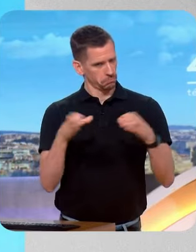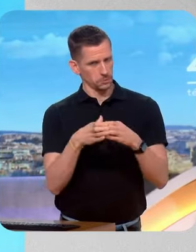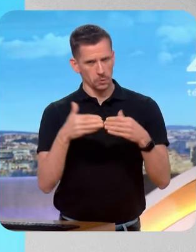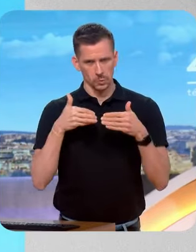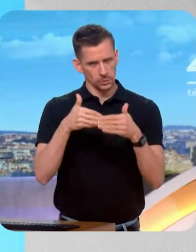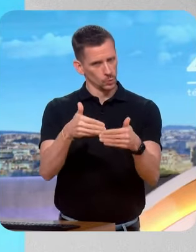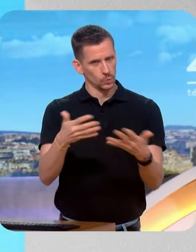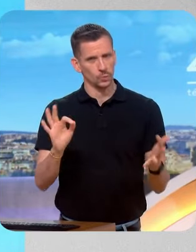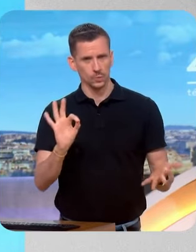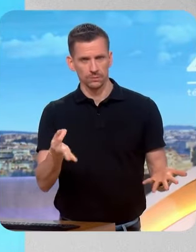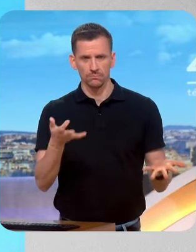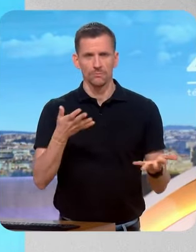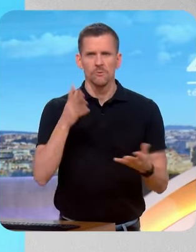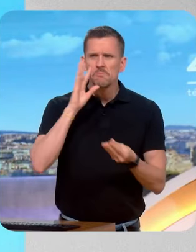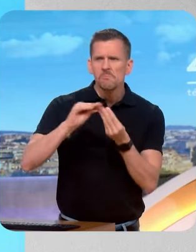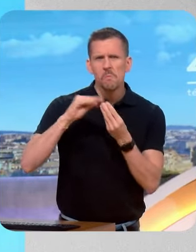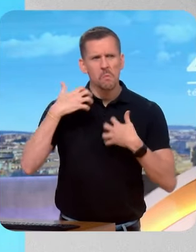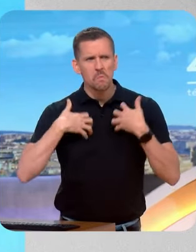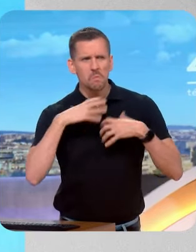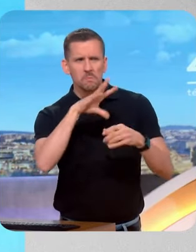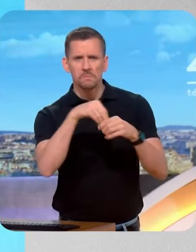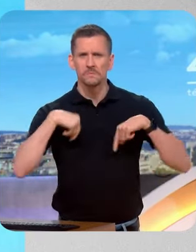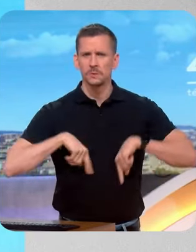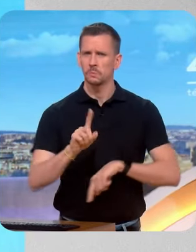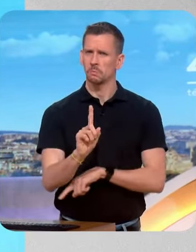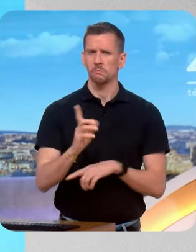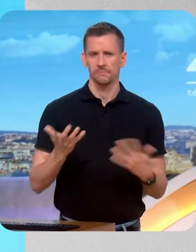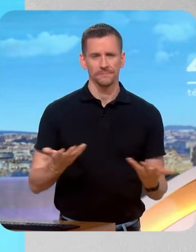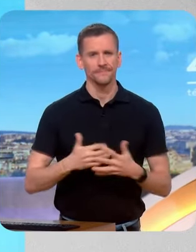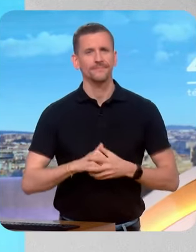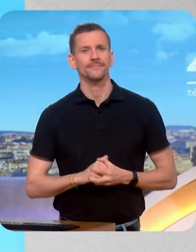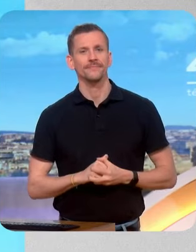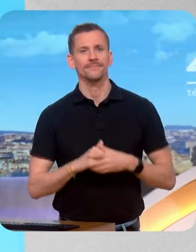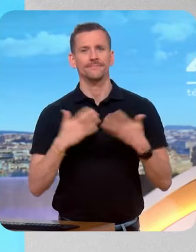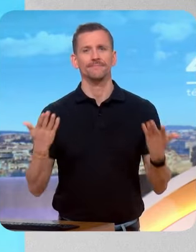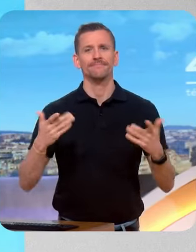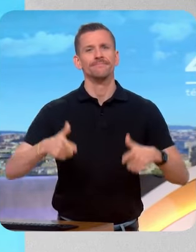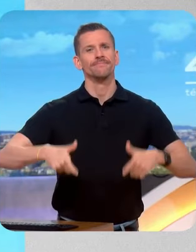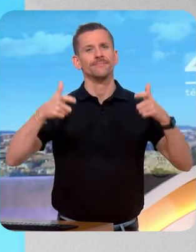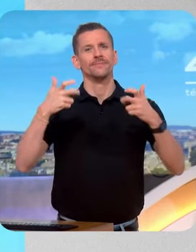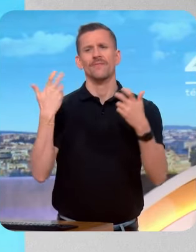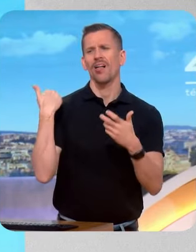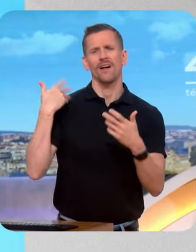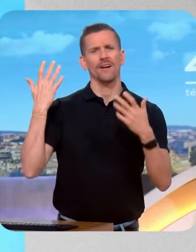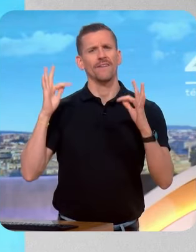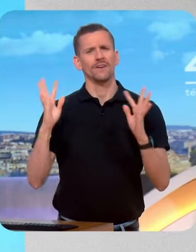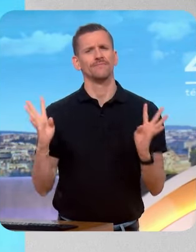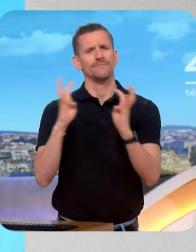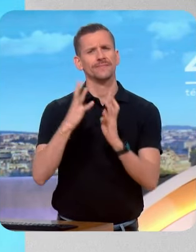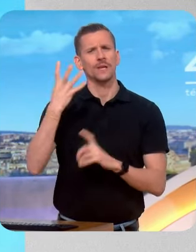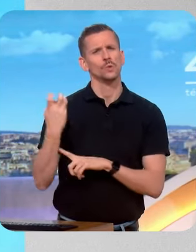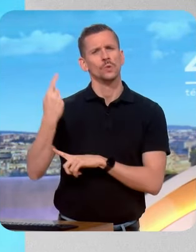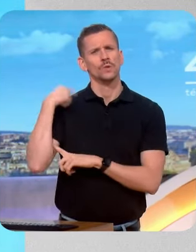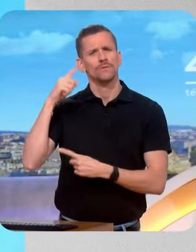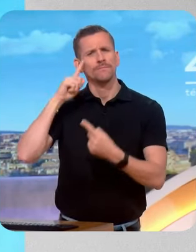poser. Quand François Bayrou est arrivé au ministère de l'Agriculture chez Marc Fénaud il y a deux jours, il avait fait un certain nombre d'observations,